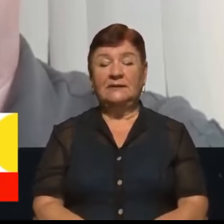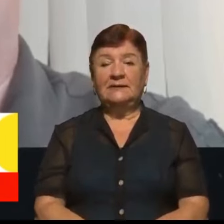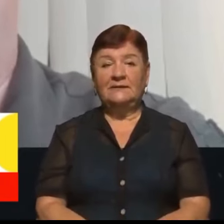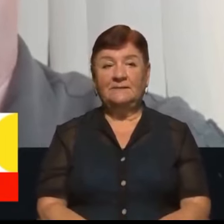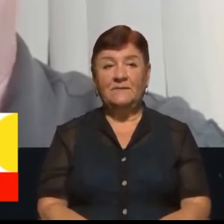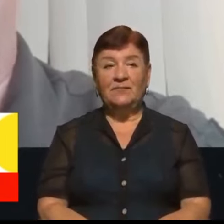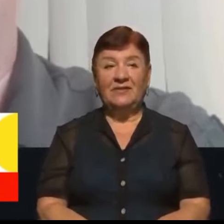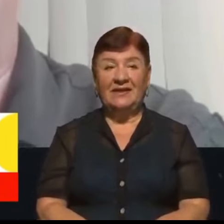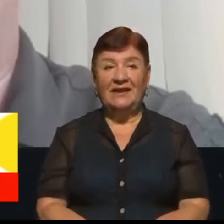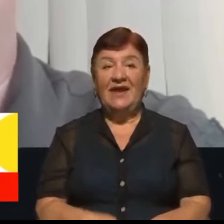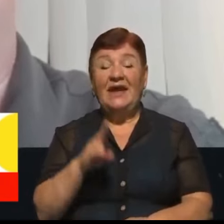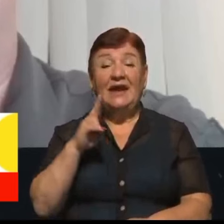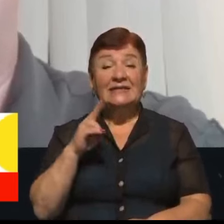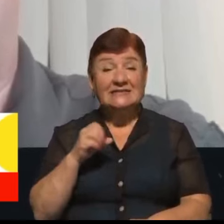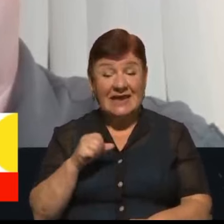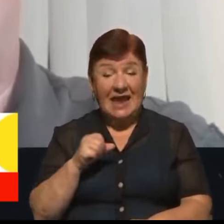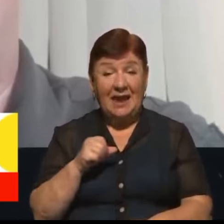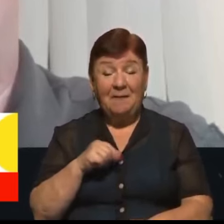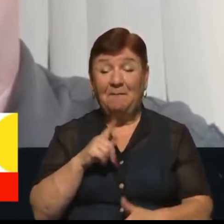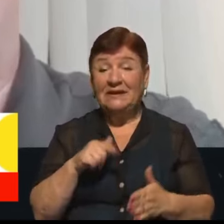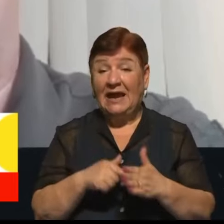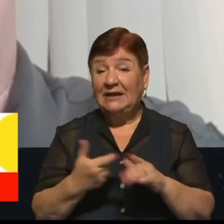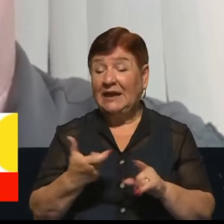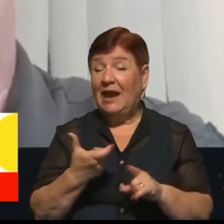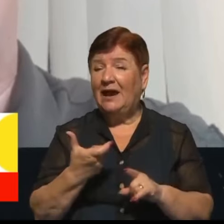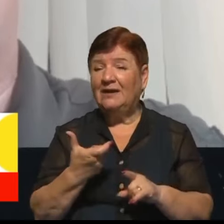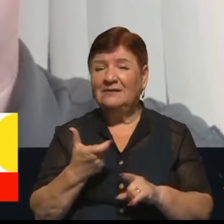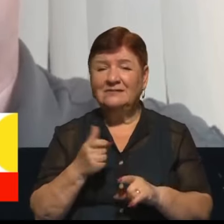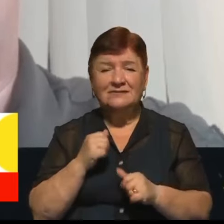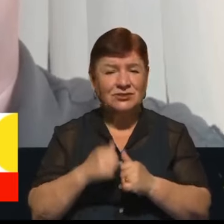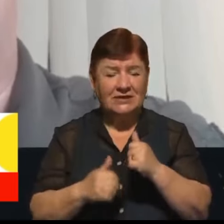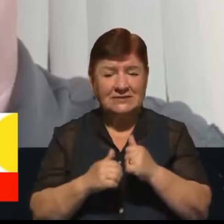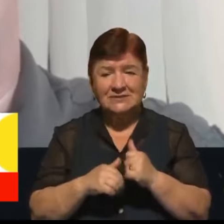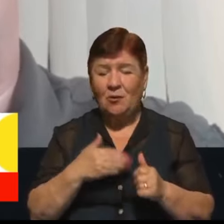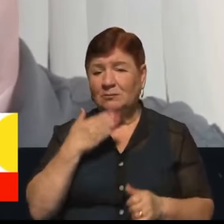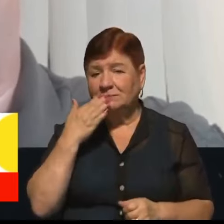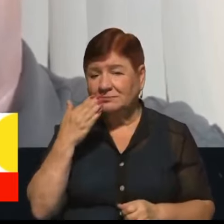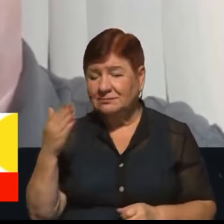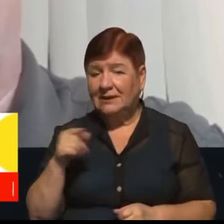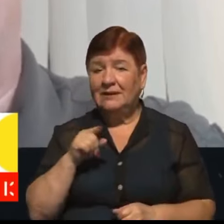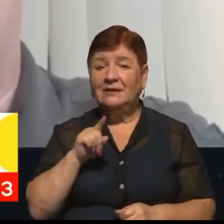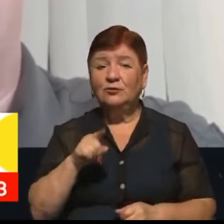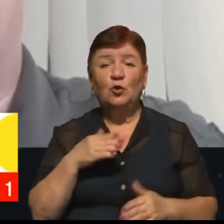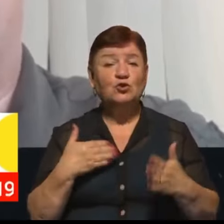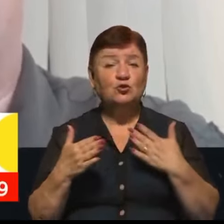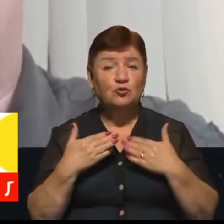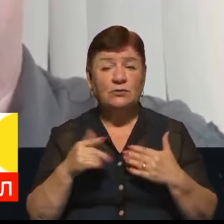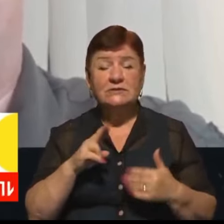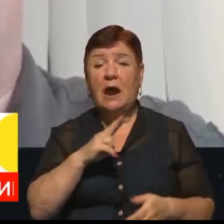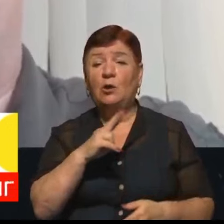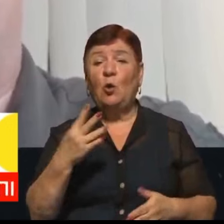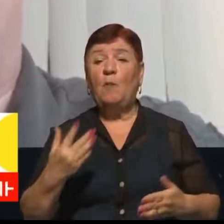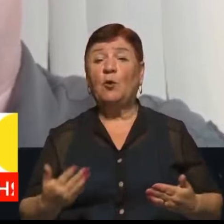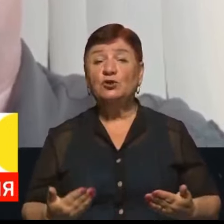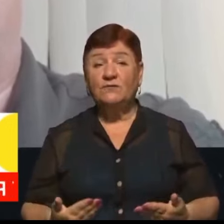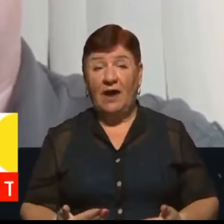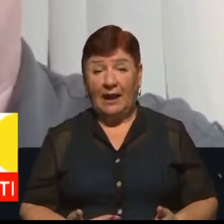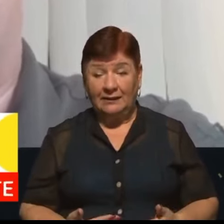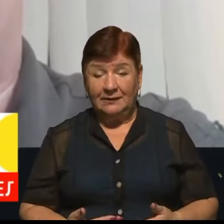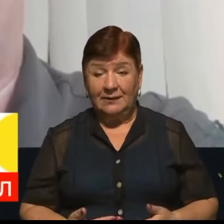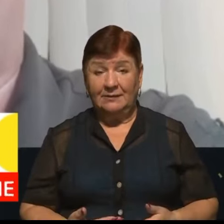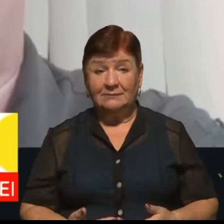Так, це питання досить часто зараз задається. Що стосується тих, хто проживає в